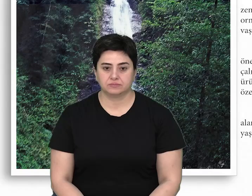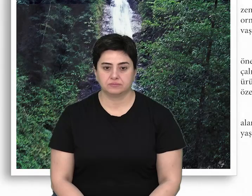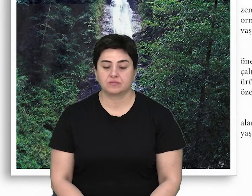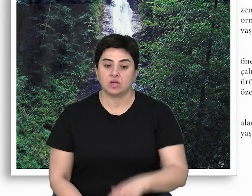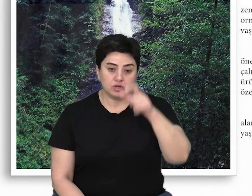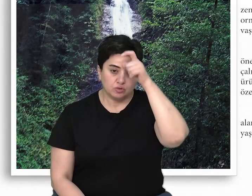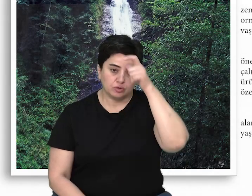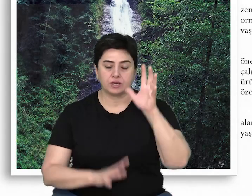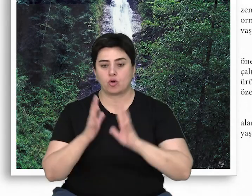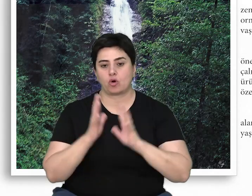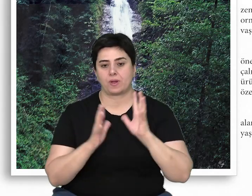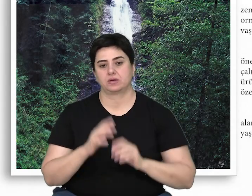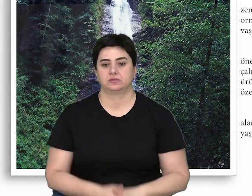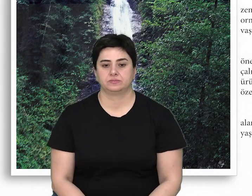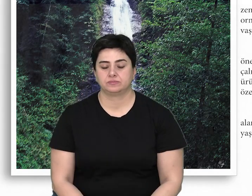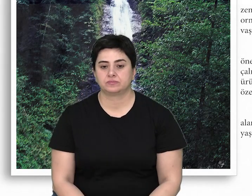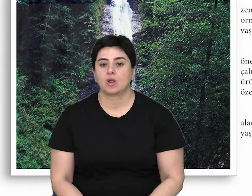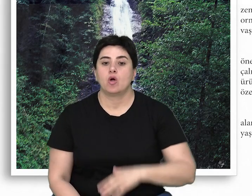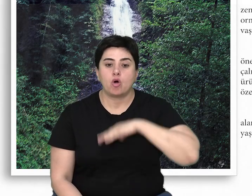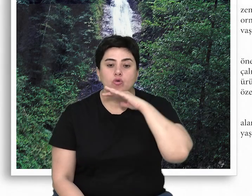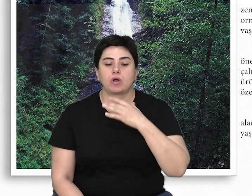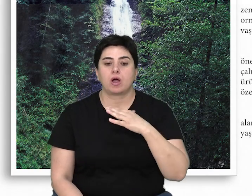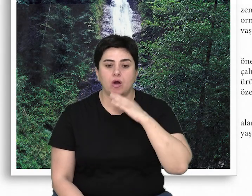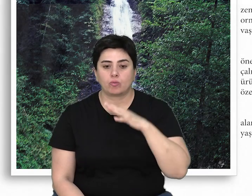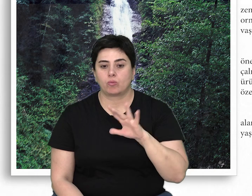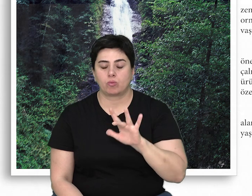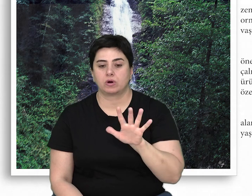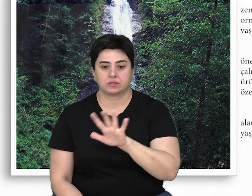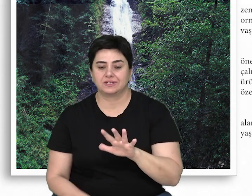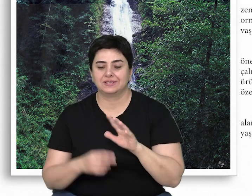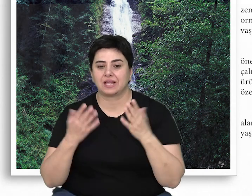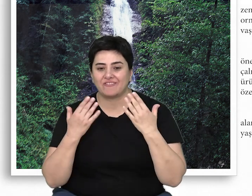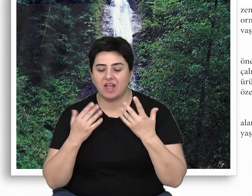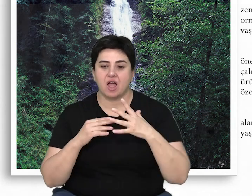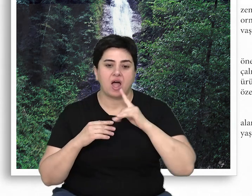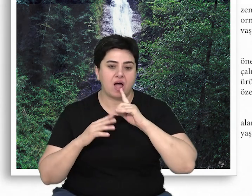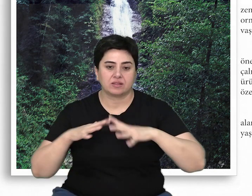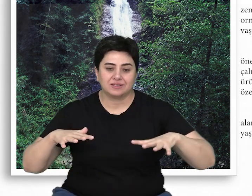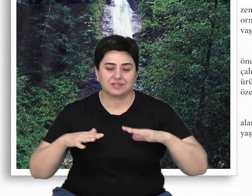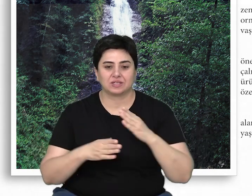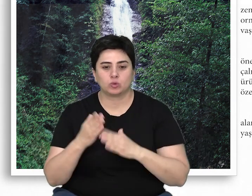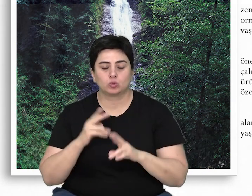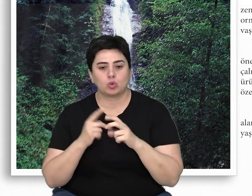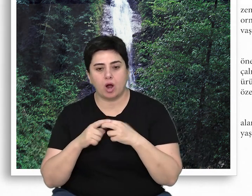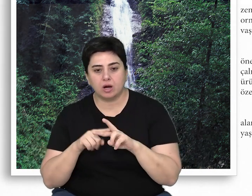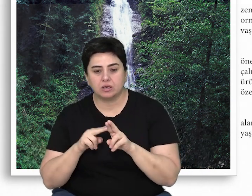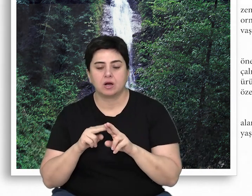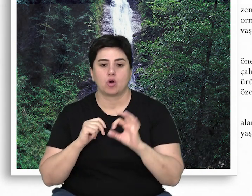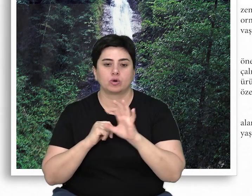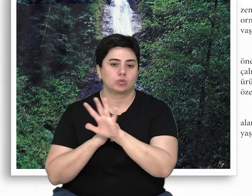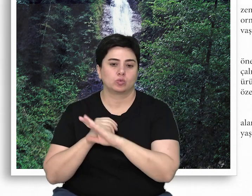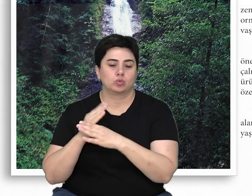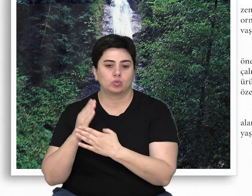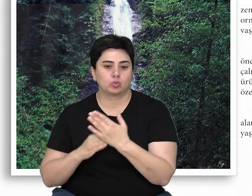Türkiye'de Ormanlar Orta Avrupa'nın ılıman kuşağı ile Akdeniz'in yarı kurak ve Orta Doğu'nun kurak